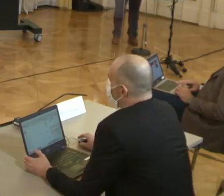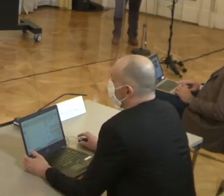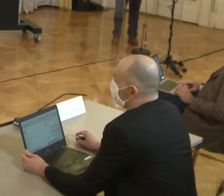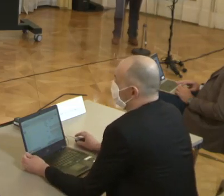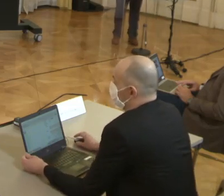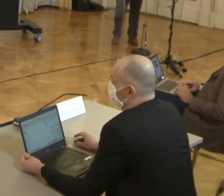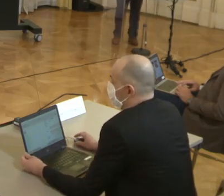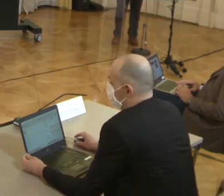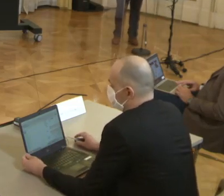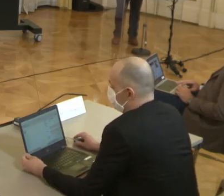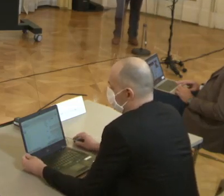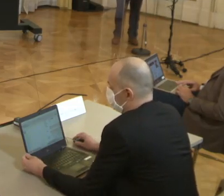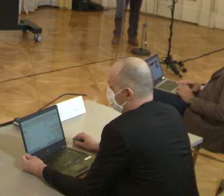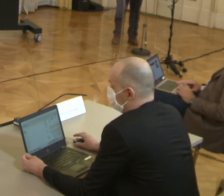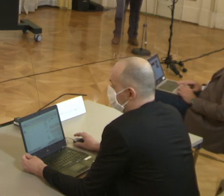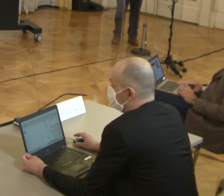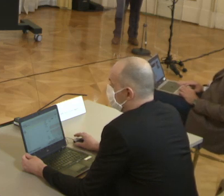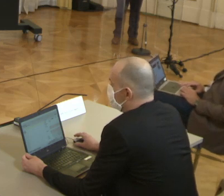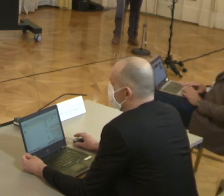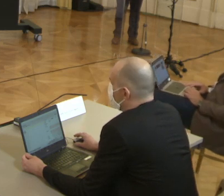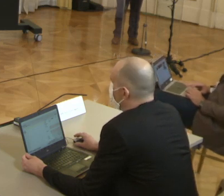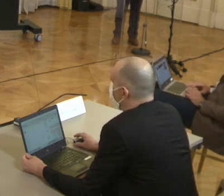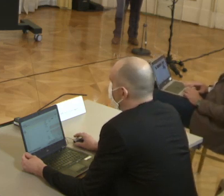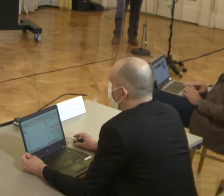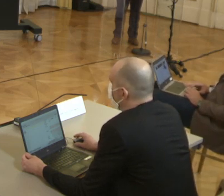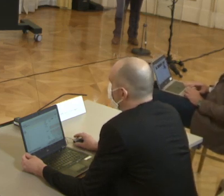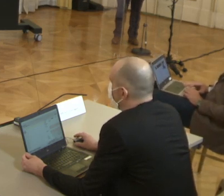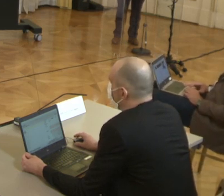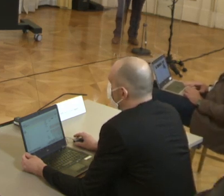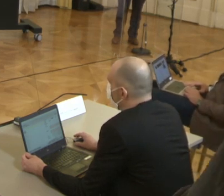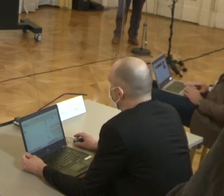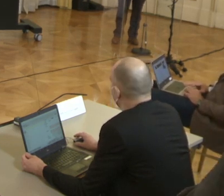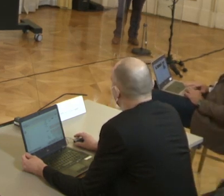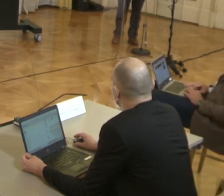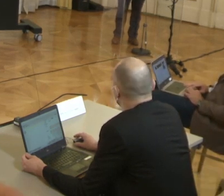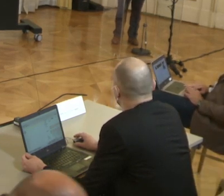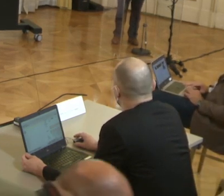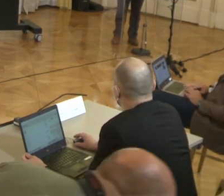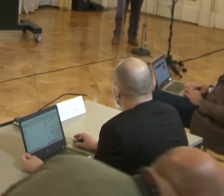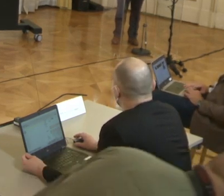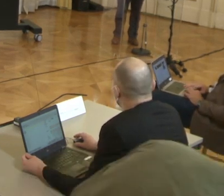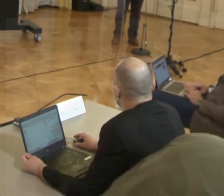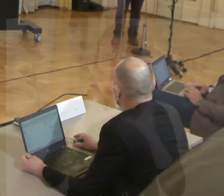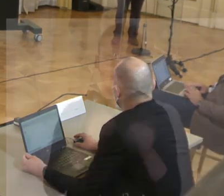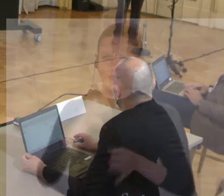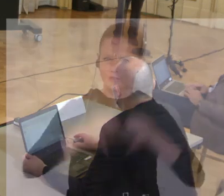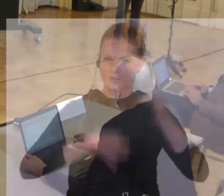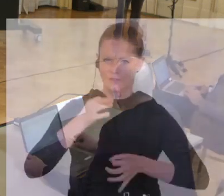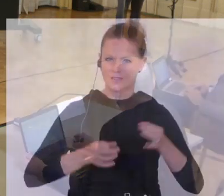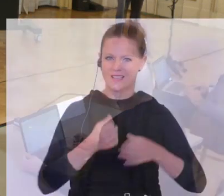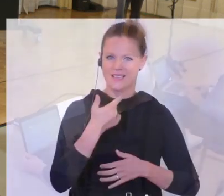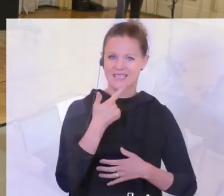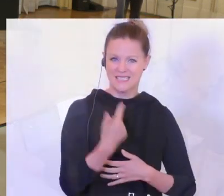Meine sehr verehrten Damen und Herren, ich darf ganz herzlich begrüßen zur Präsentation der Kriminalstatistik 2019